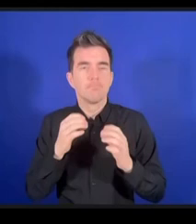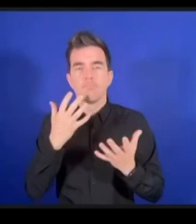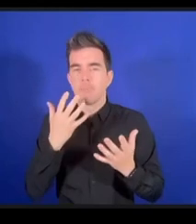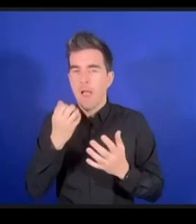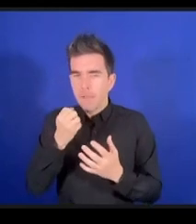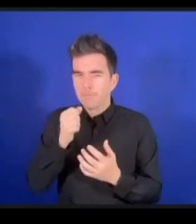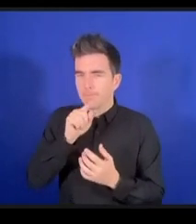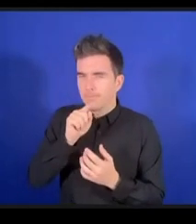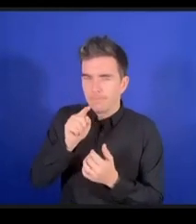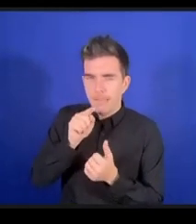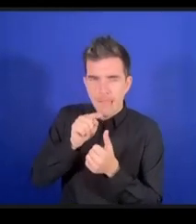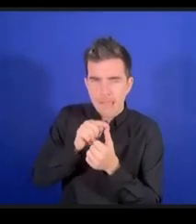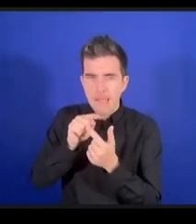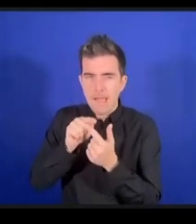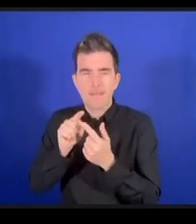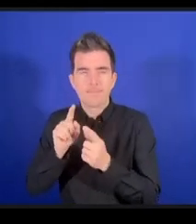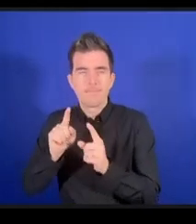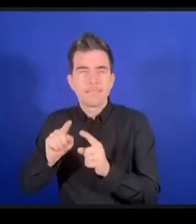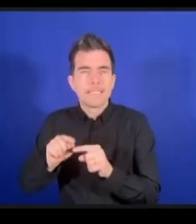d'une autre manière.